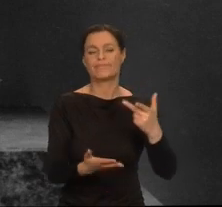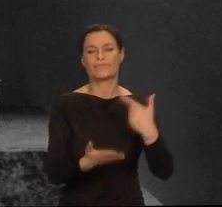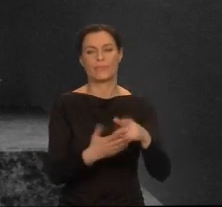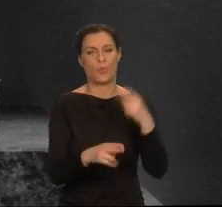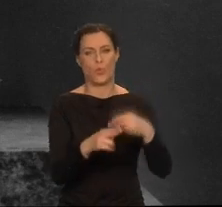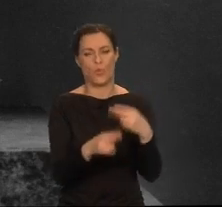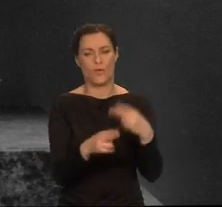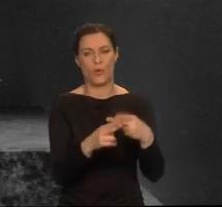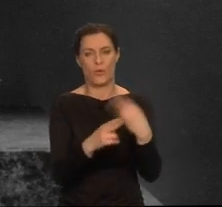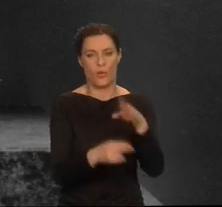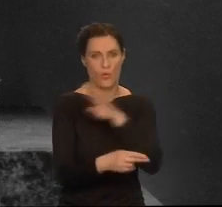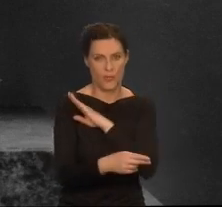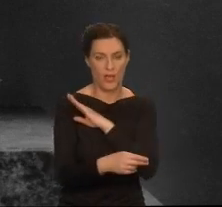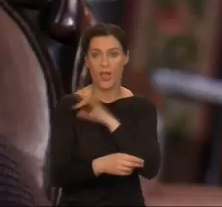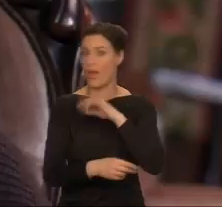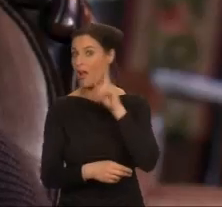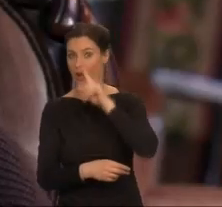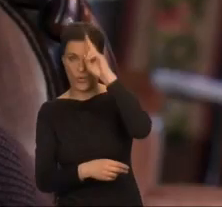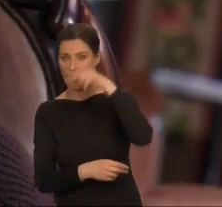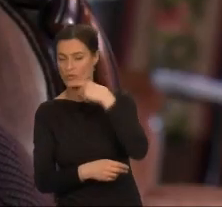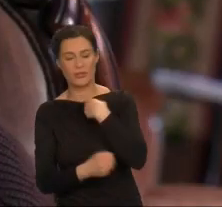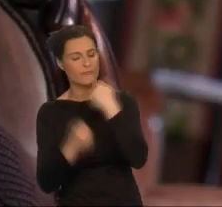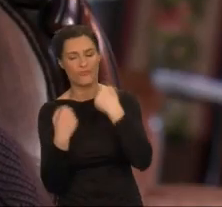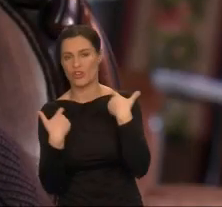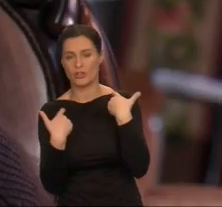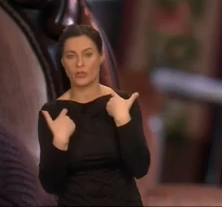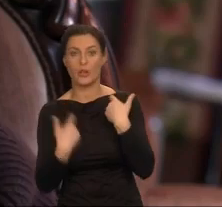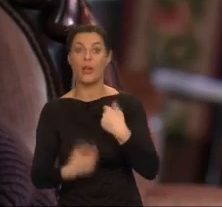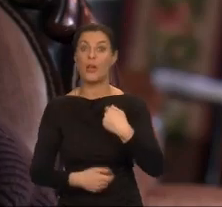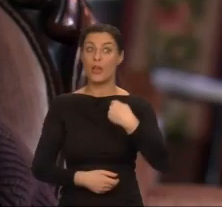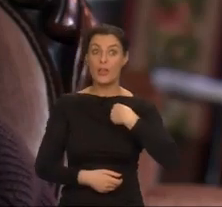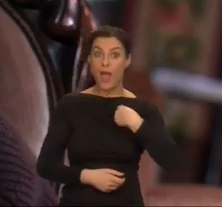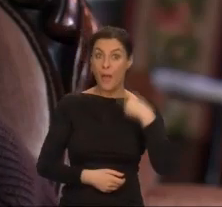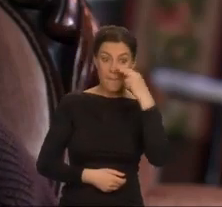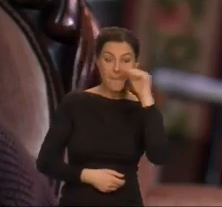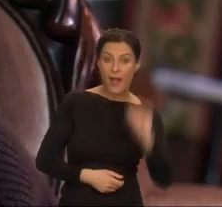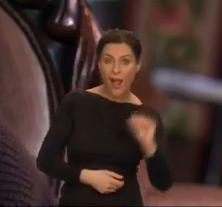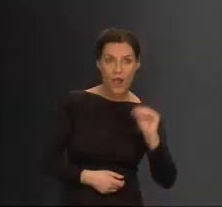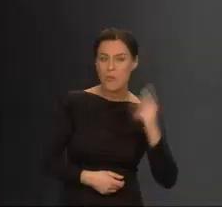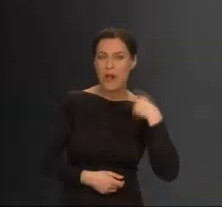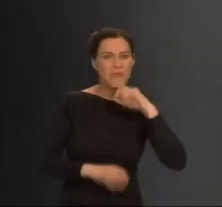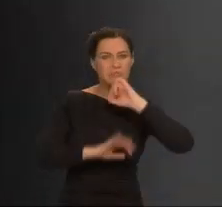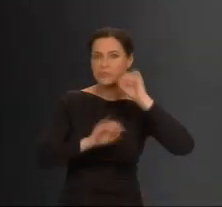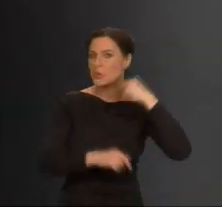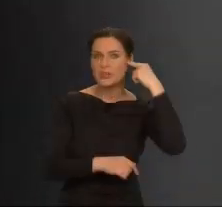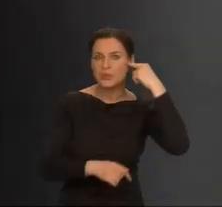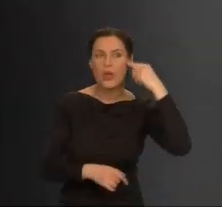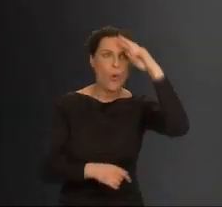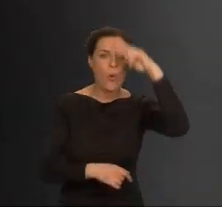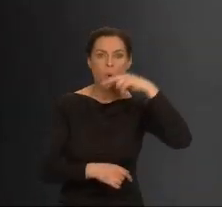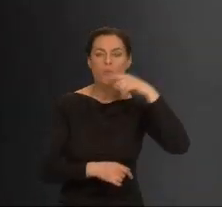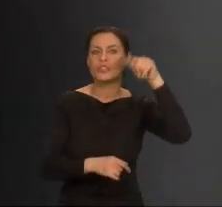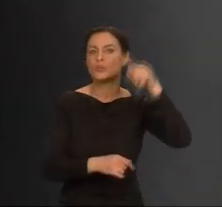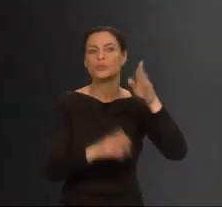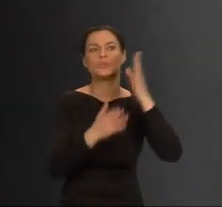Nie słyszałam imienia Ishi, gdy byłam mała. Ten rozdział życia ojciec zamknął przed moim narodzeniem.